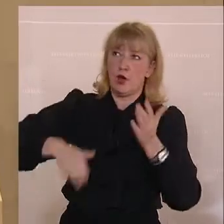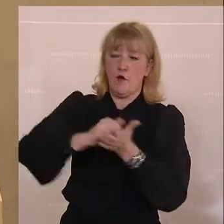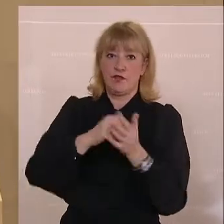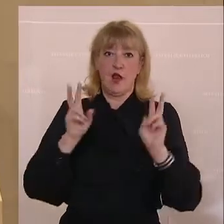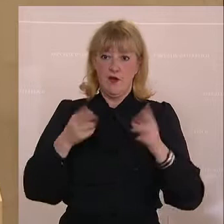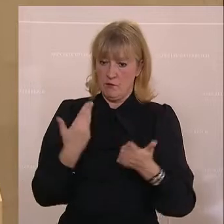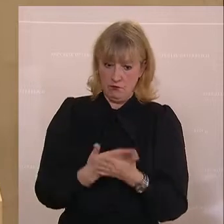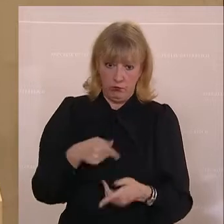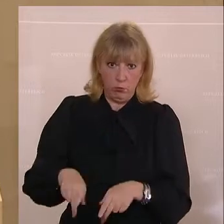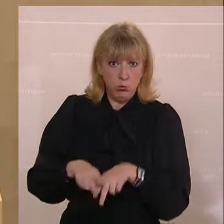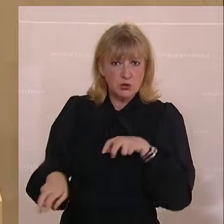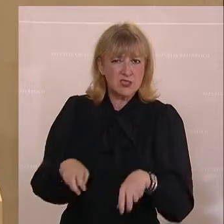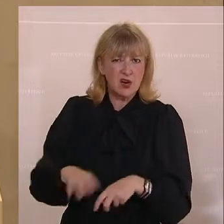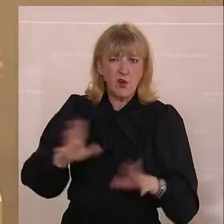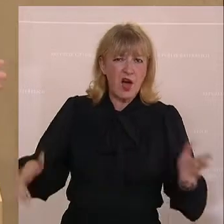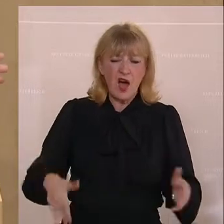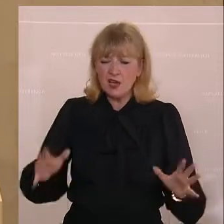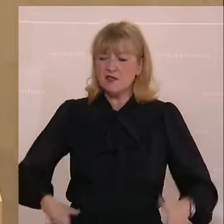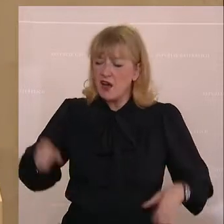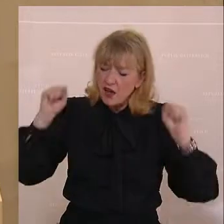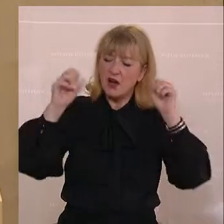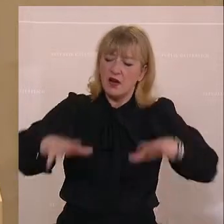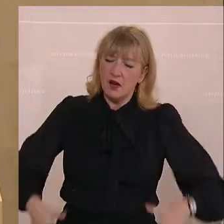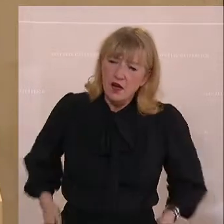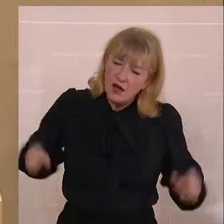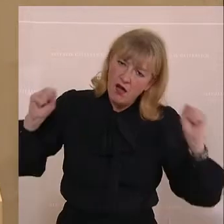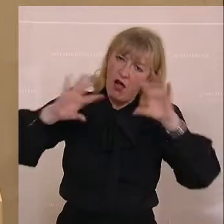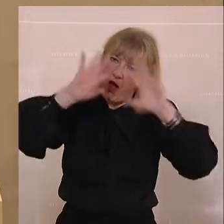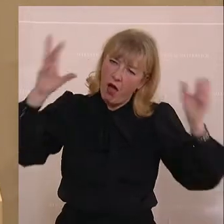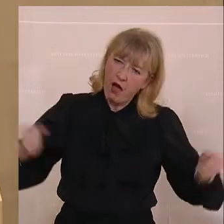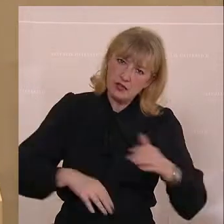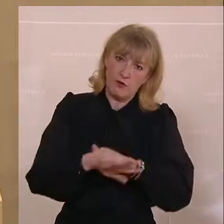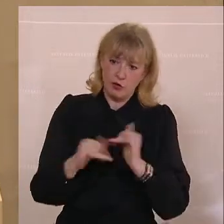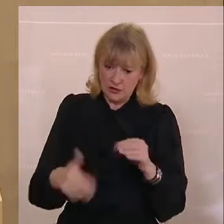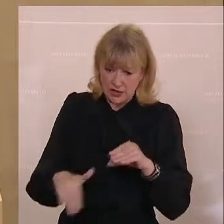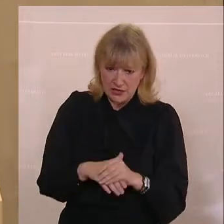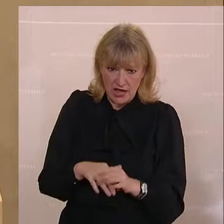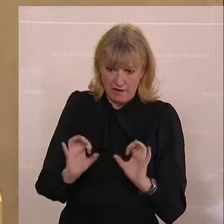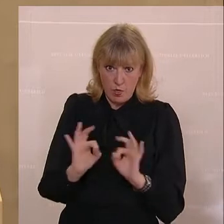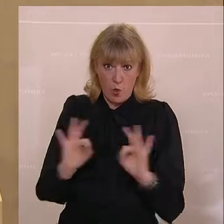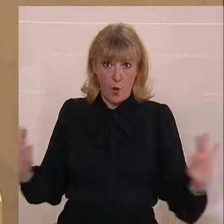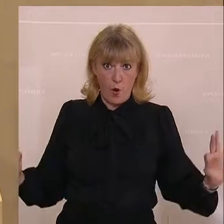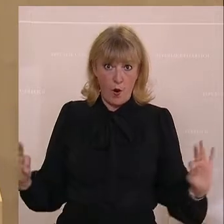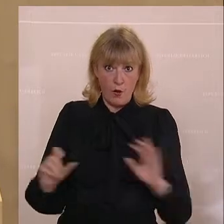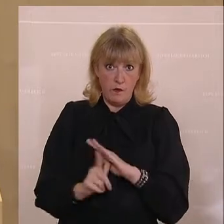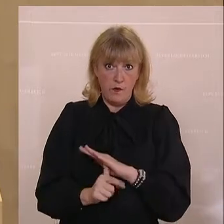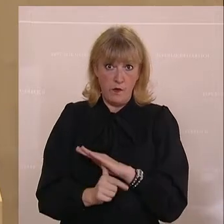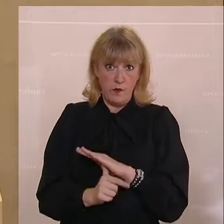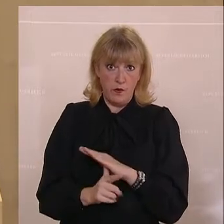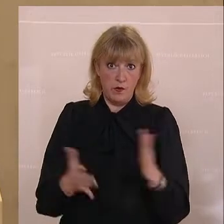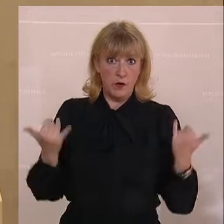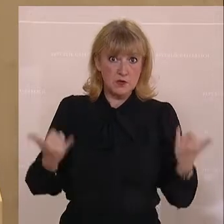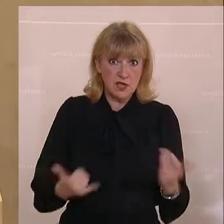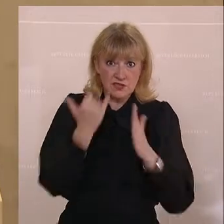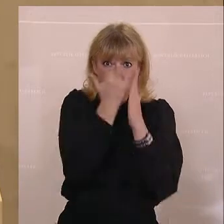diese Bundesregierung alles rausgeschossen hat, was an Geld vorhanden war. Und weil keine Reserven mehr da sind. Und jetzt haben wir eine